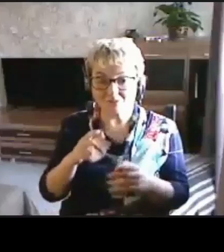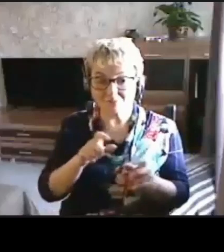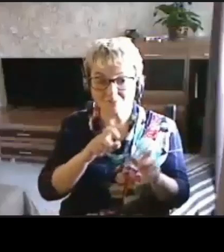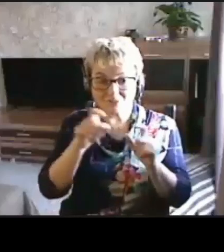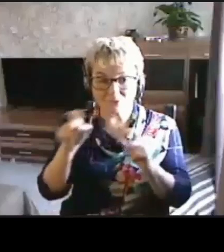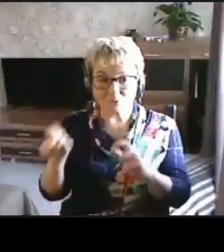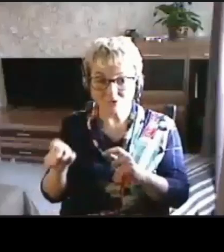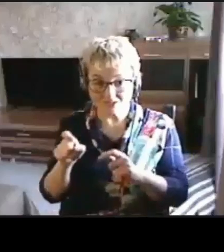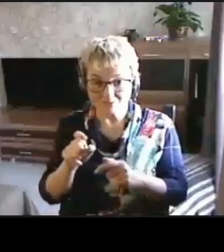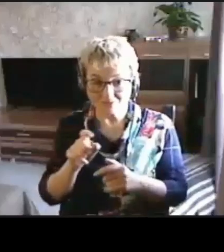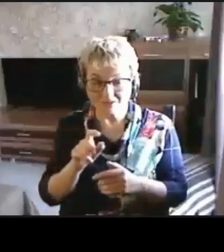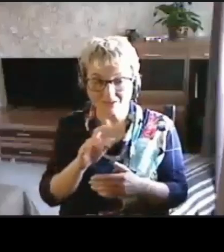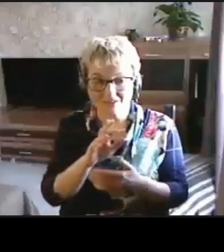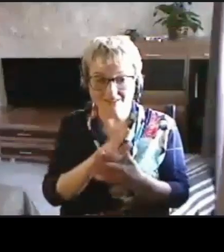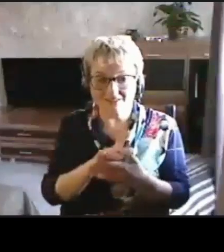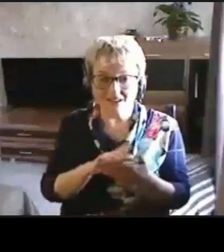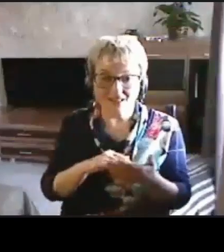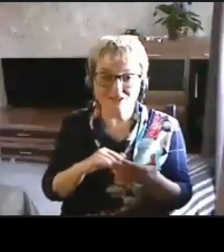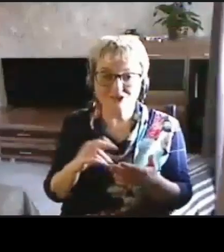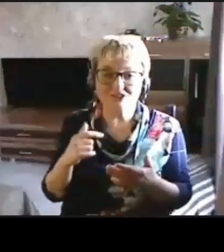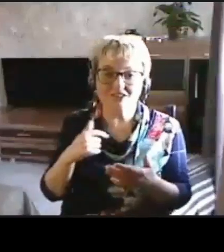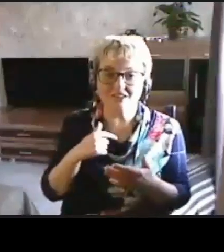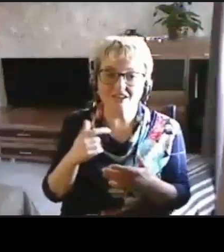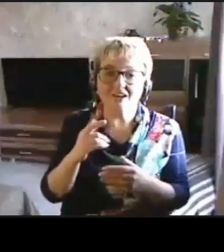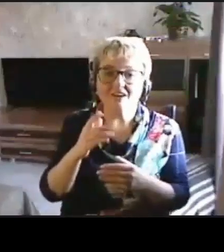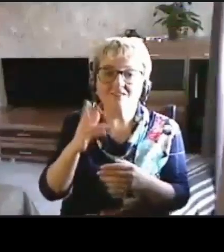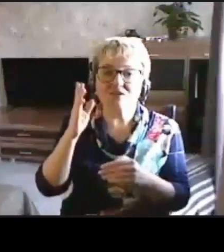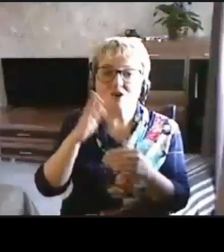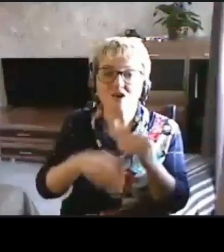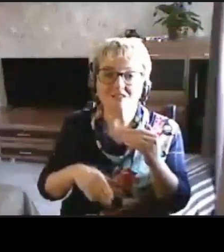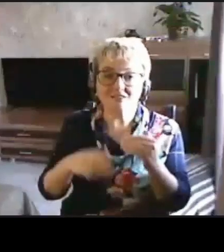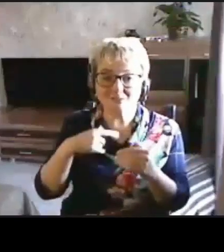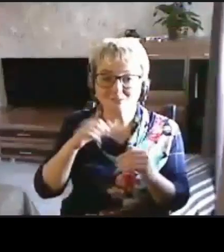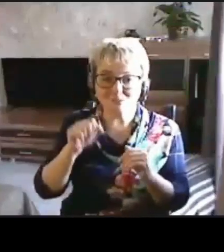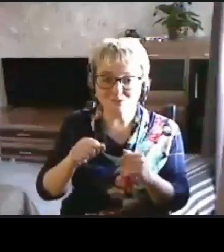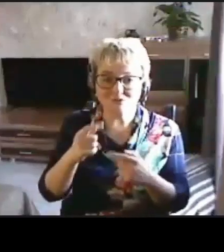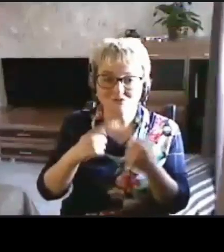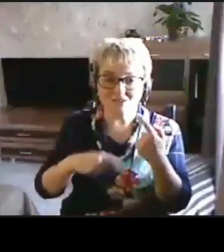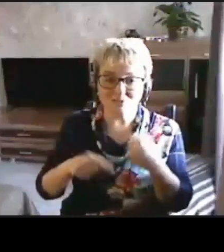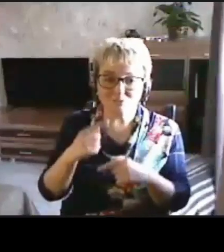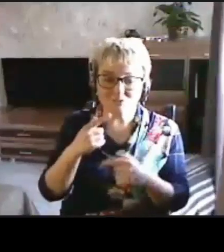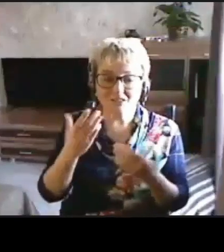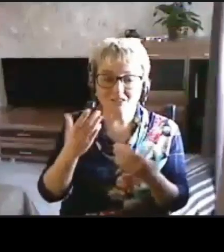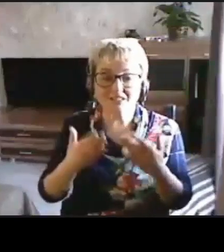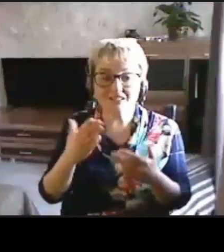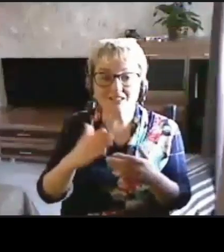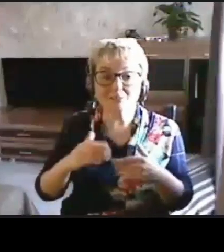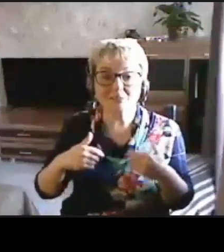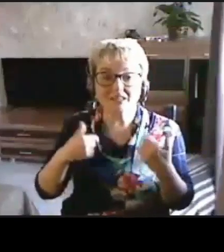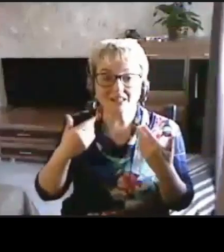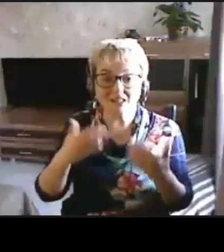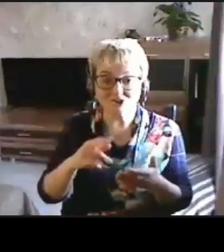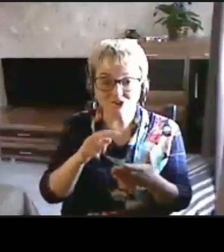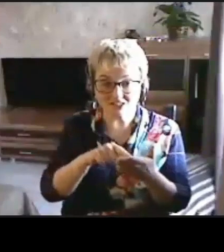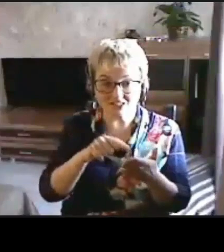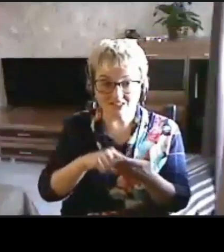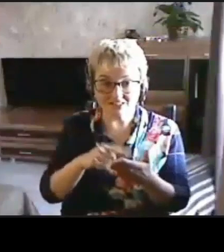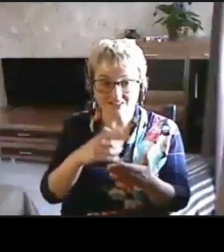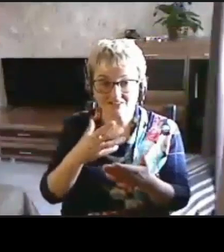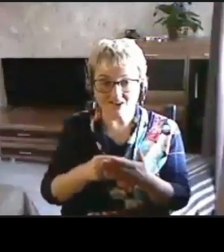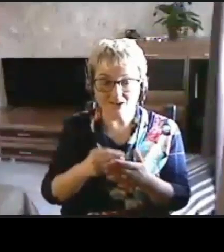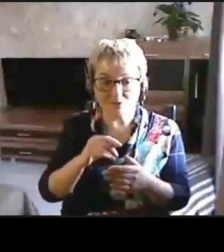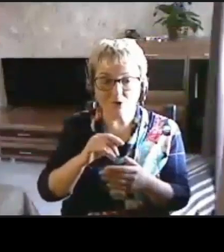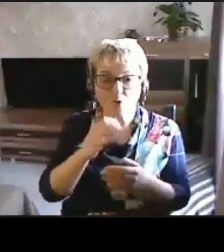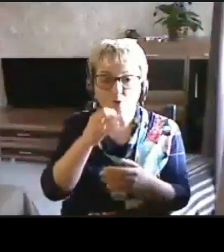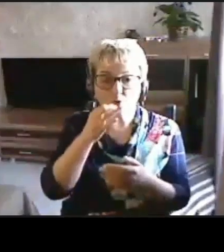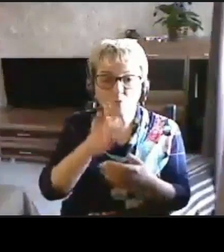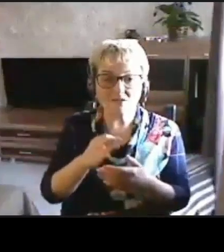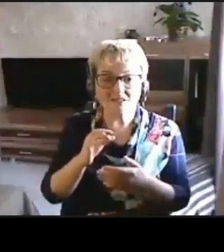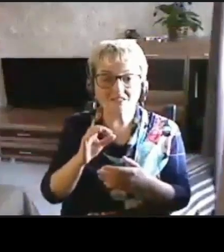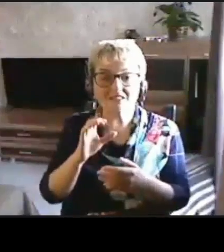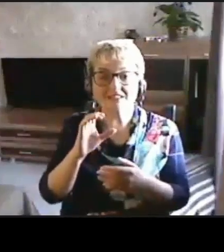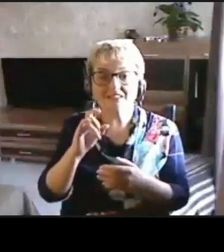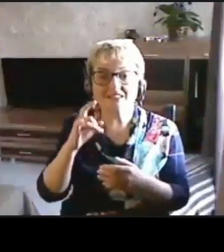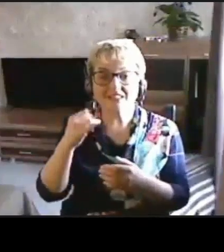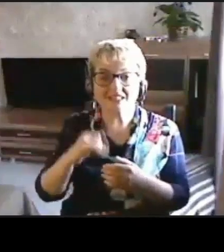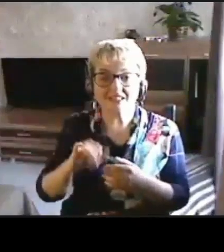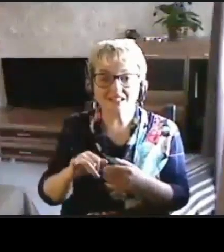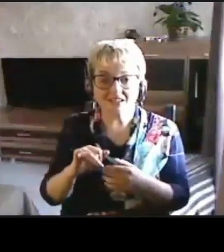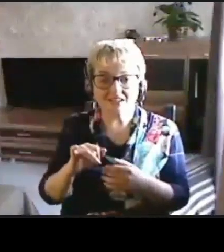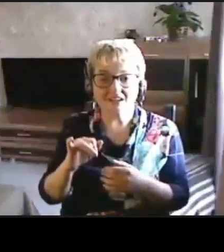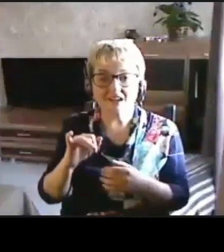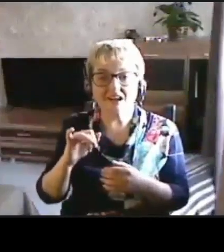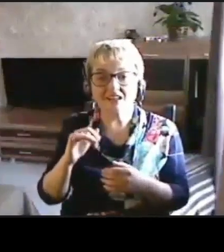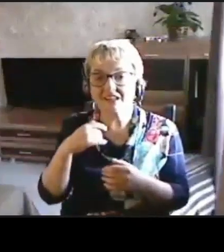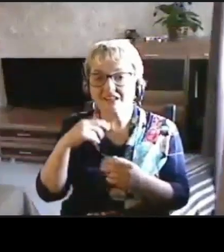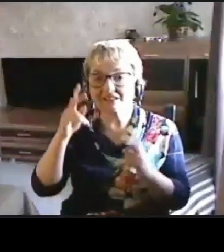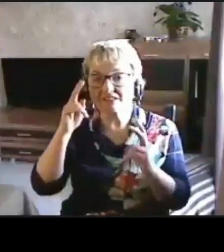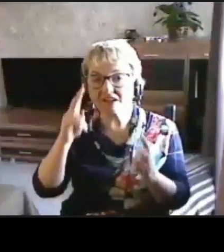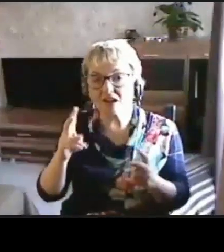в конце можем к этому вернуться. есть тоже предложение делиться своим опытом. Это Сергей Разумов из Rocket Bank.